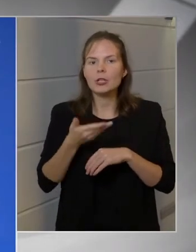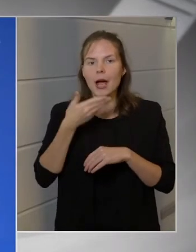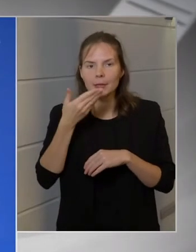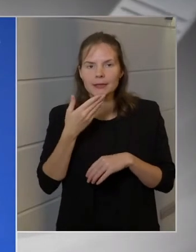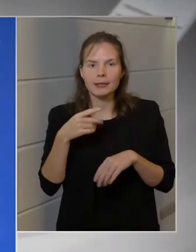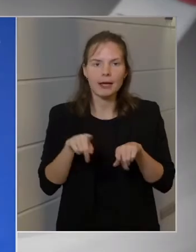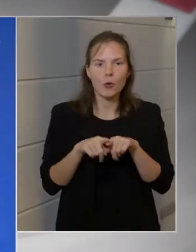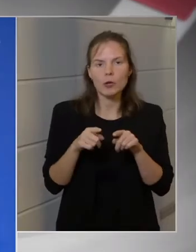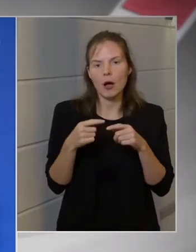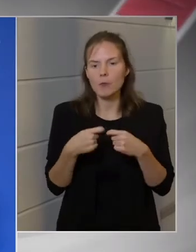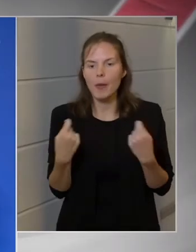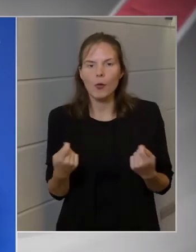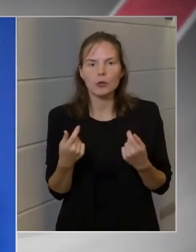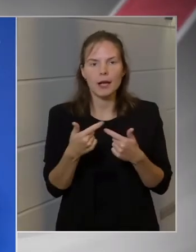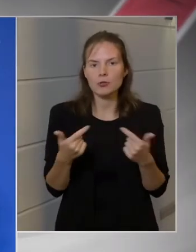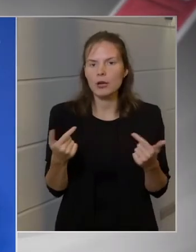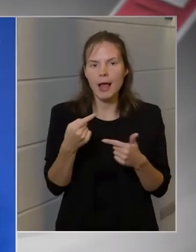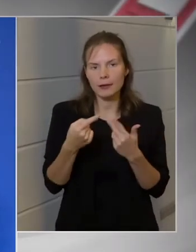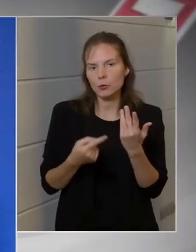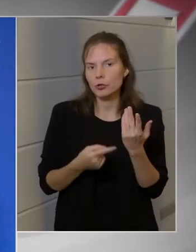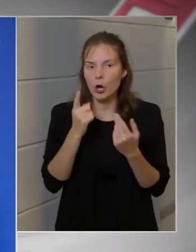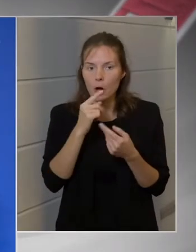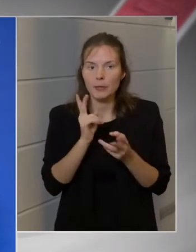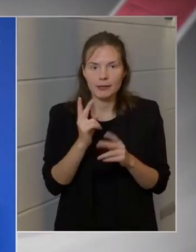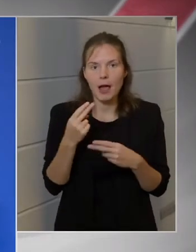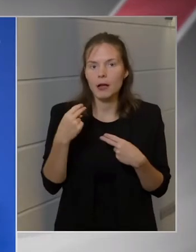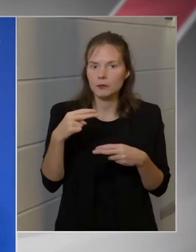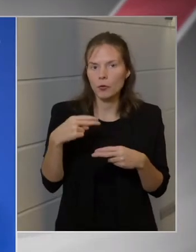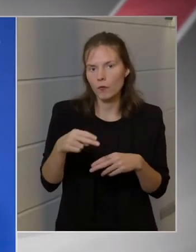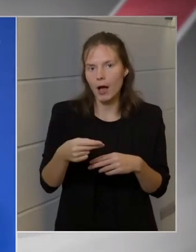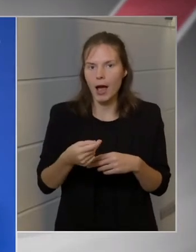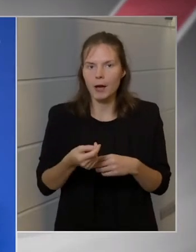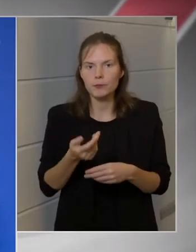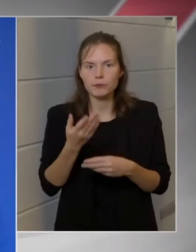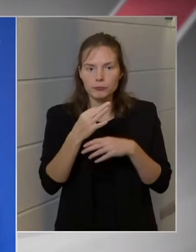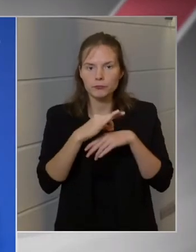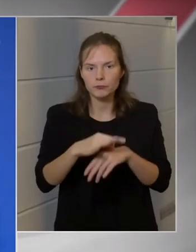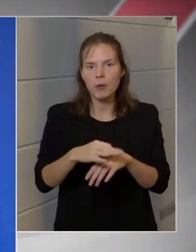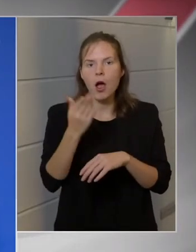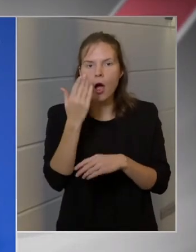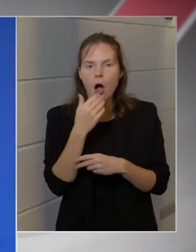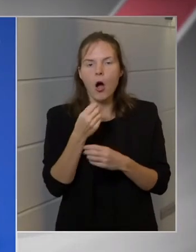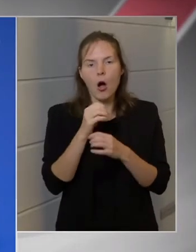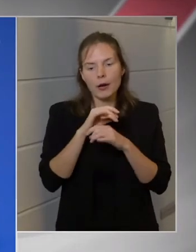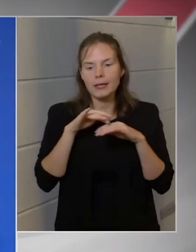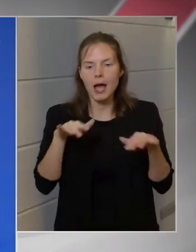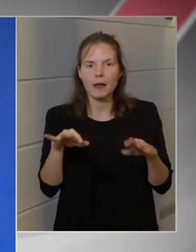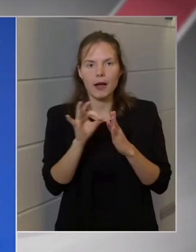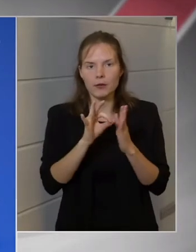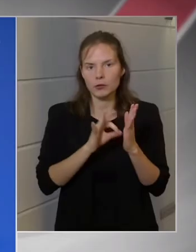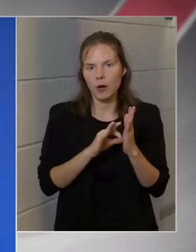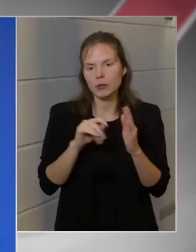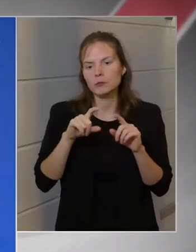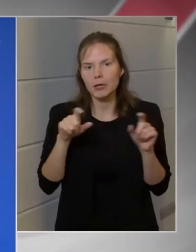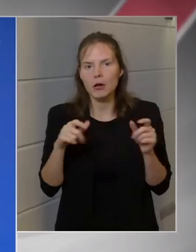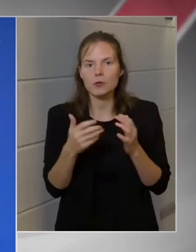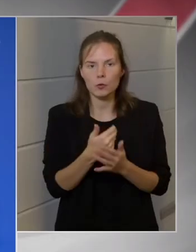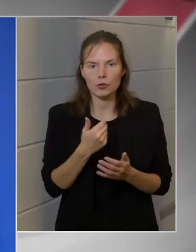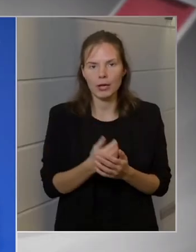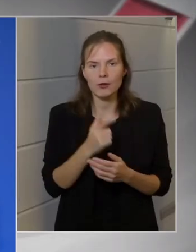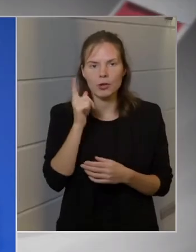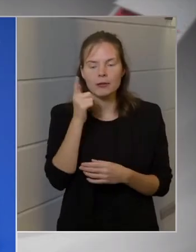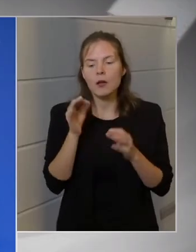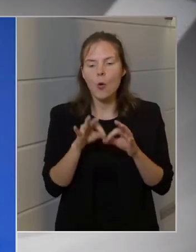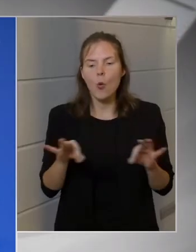megoldási lehetőségeket, amerre lehet tovább haladni, ha ezt a járványadatok szükségesé teszik. Az országot